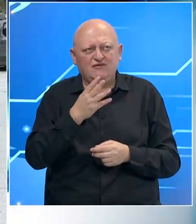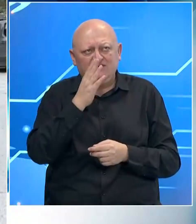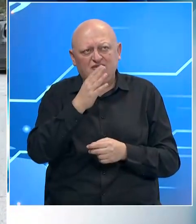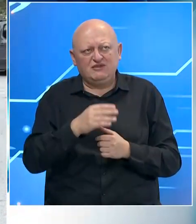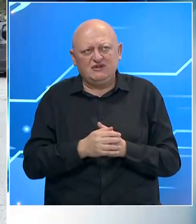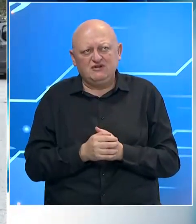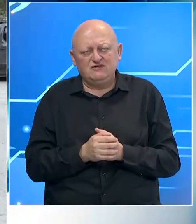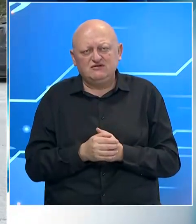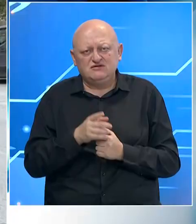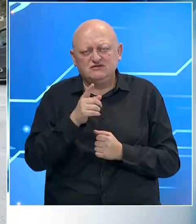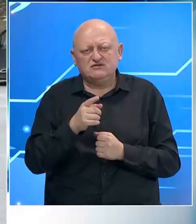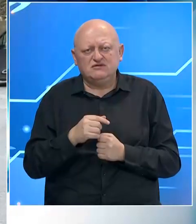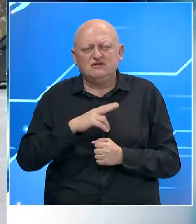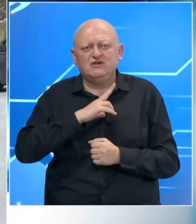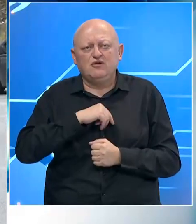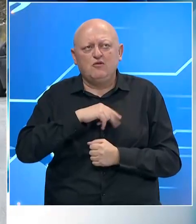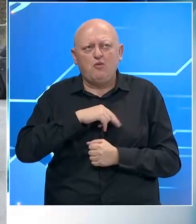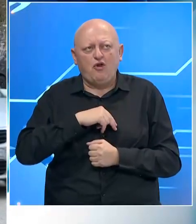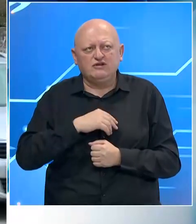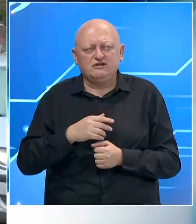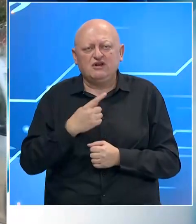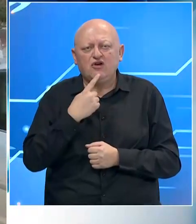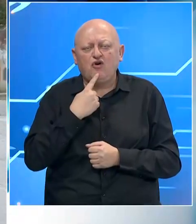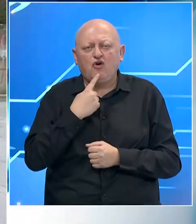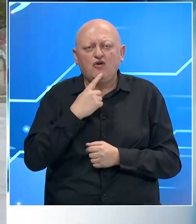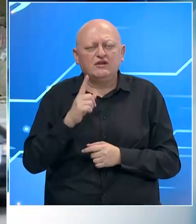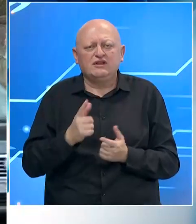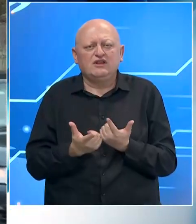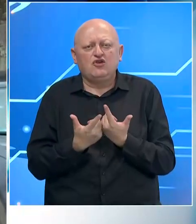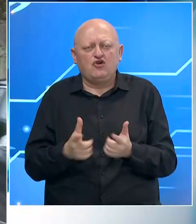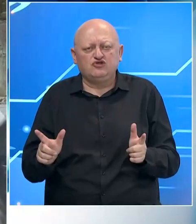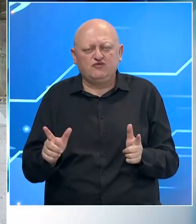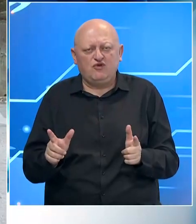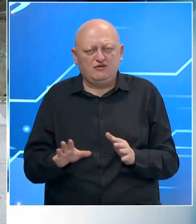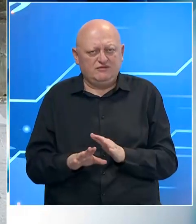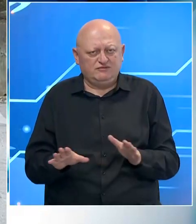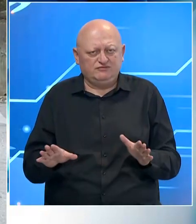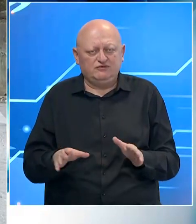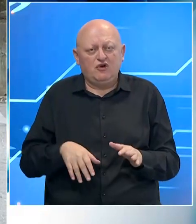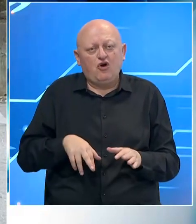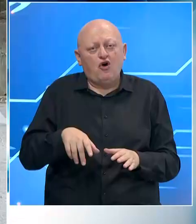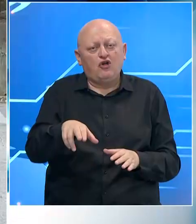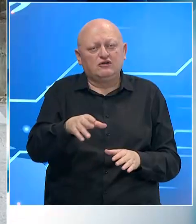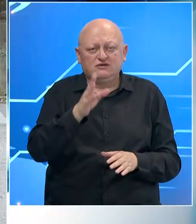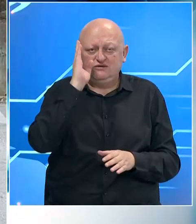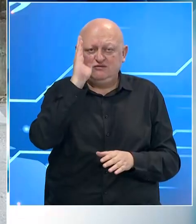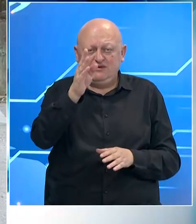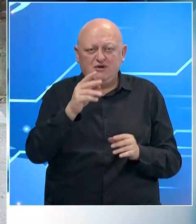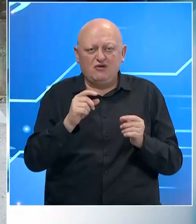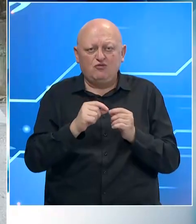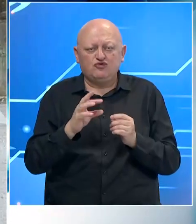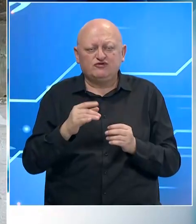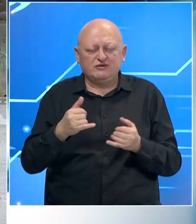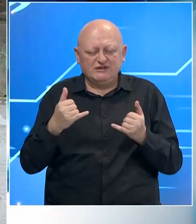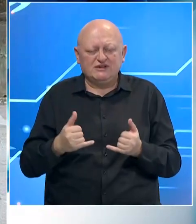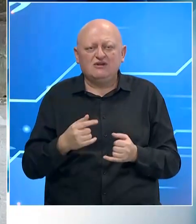vidjeti, tu je i policija, koja ne dozvoljava u stvari odlazak prema Butorović-Polju za